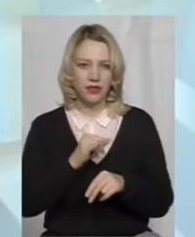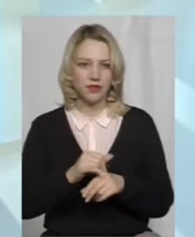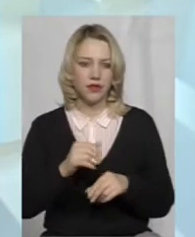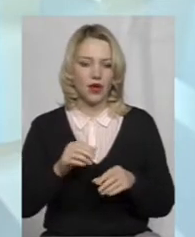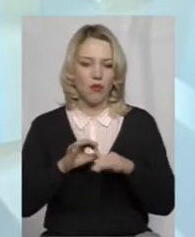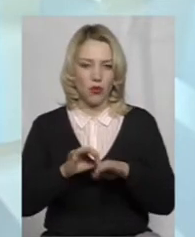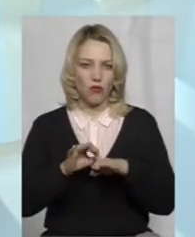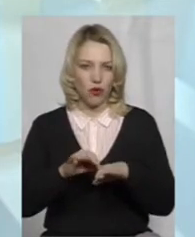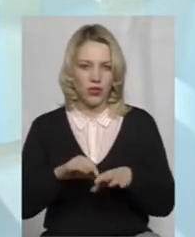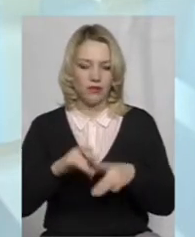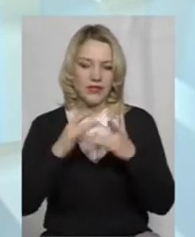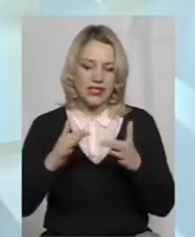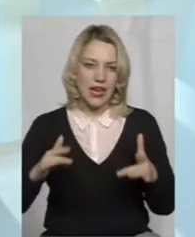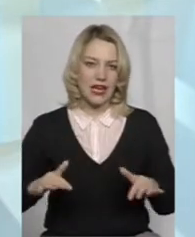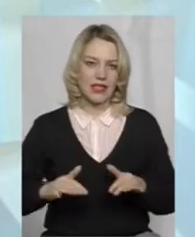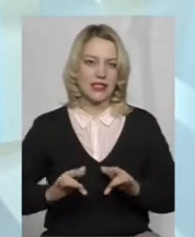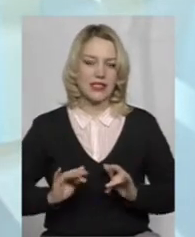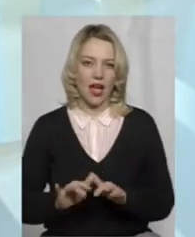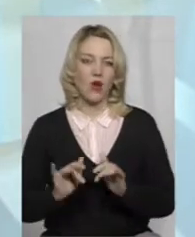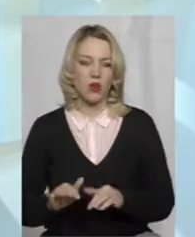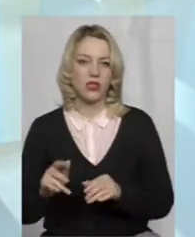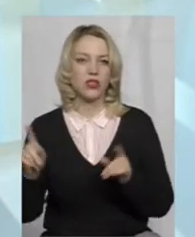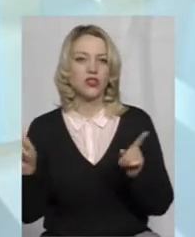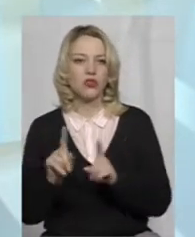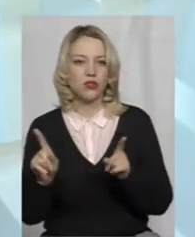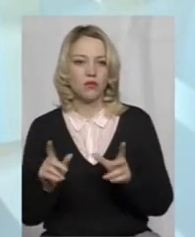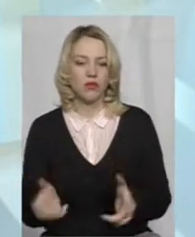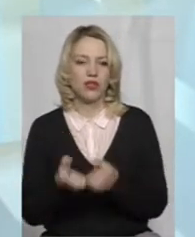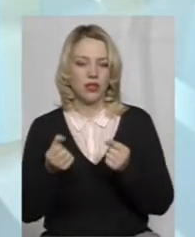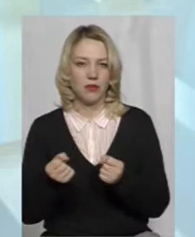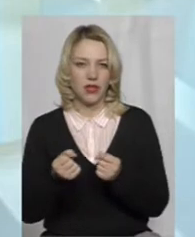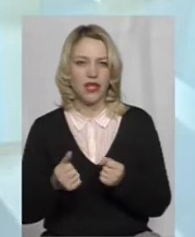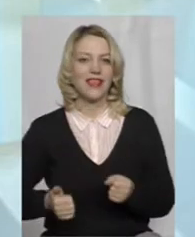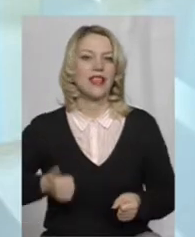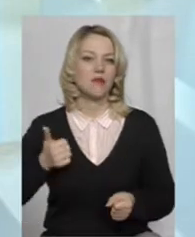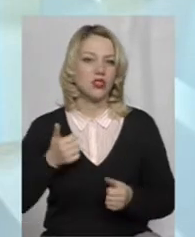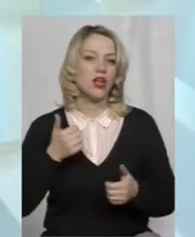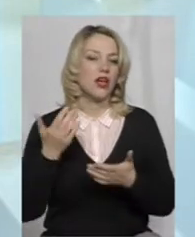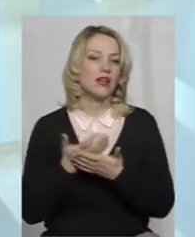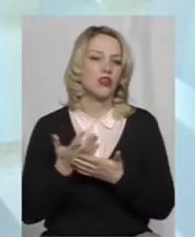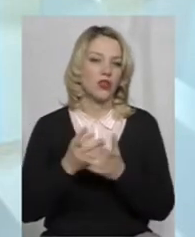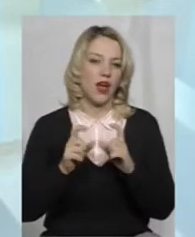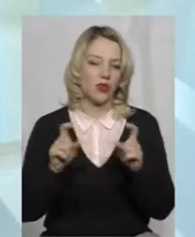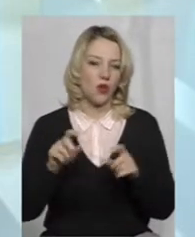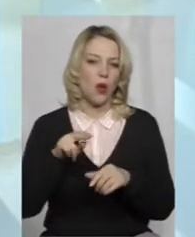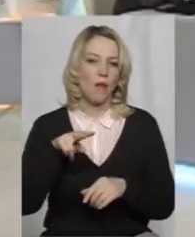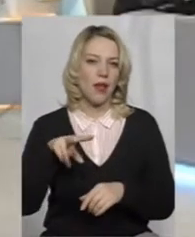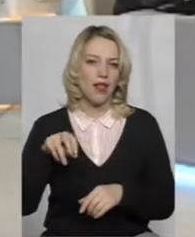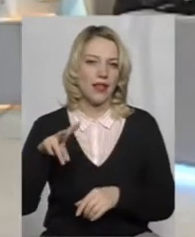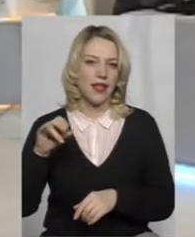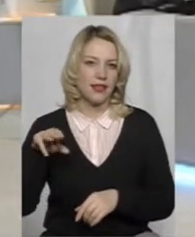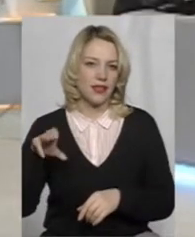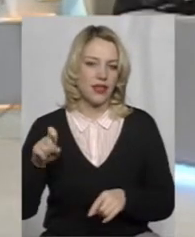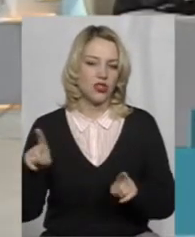Проводимо всілякі заходи, щоб підтримати імідж кінотеатру Планета, для того, щоб у нас